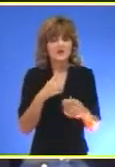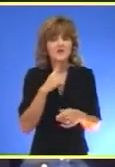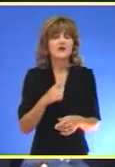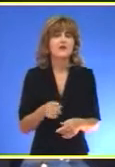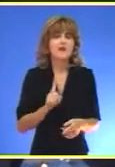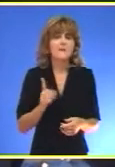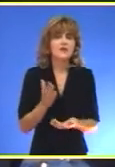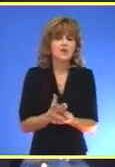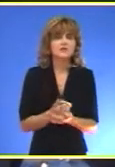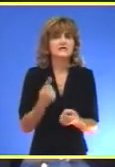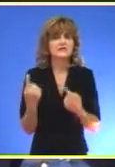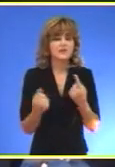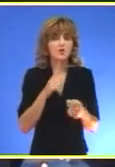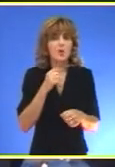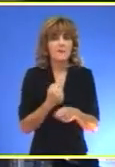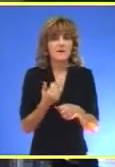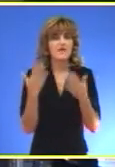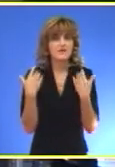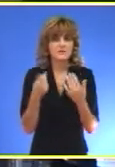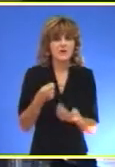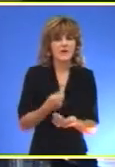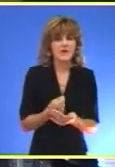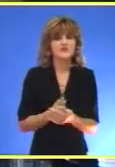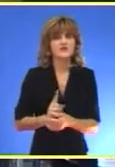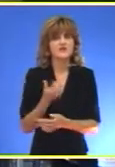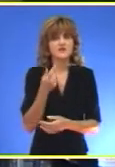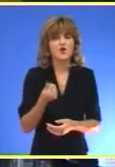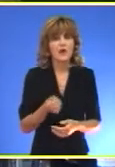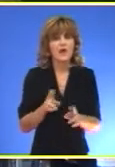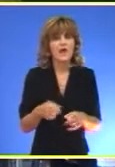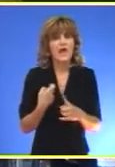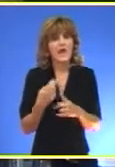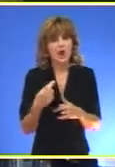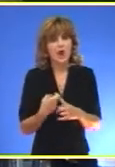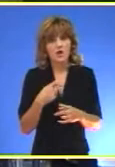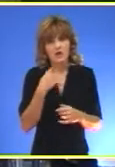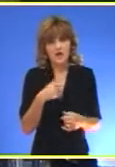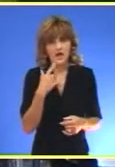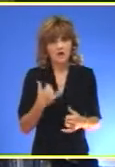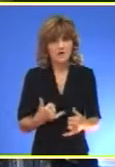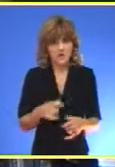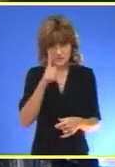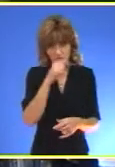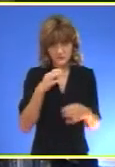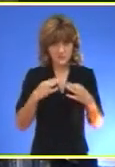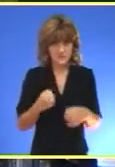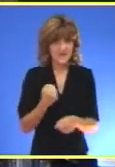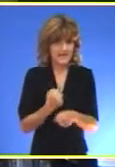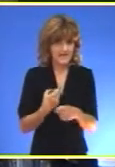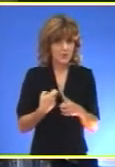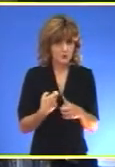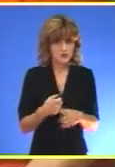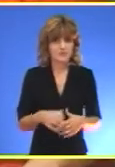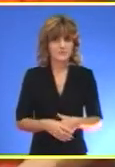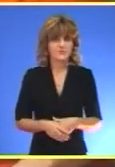situacije Da oni koji proizvode kiseonik Plaćaju visoku naknadu Za ekologiju Rekao je danas predsjednik opštine Geza Kučara